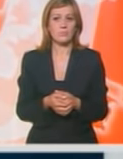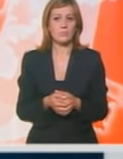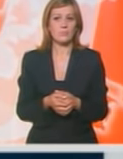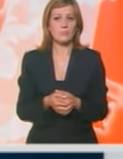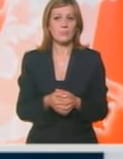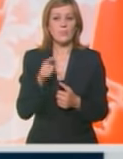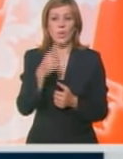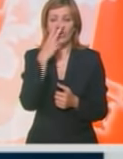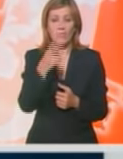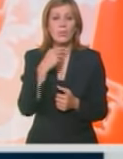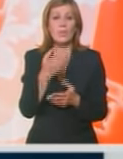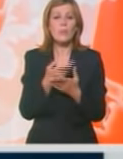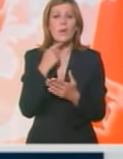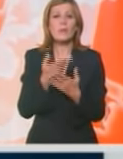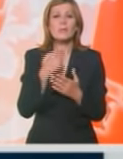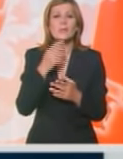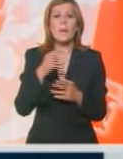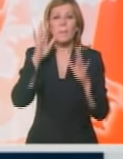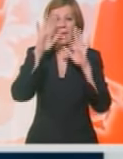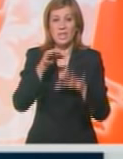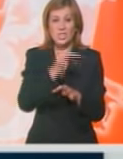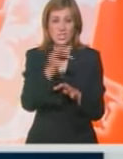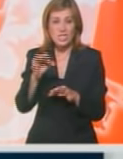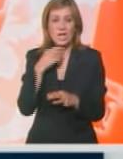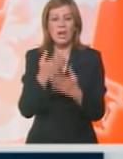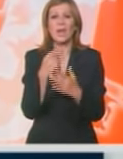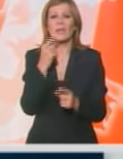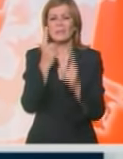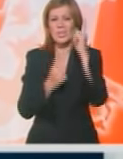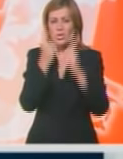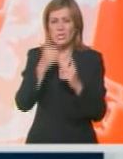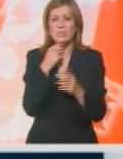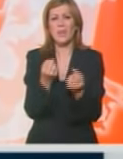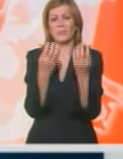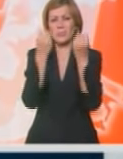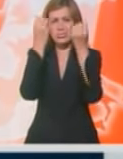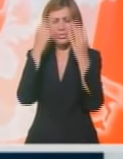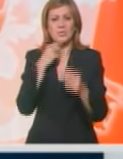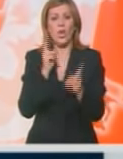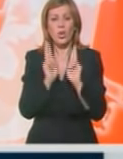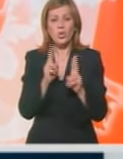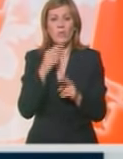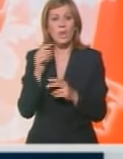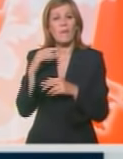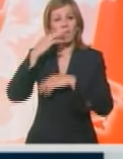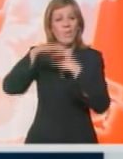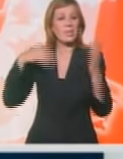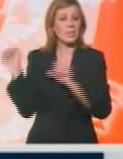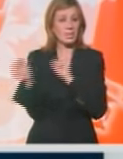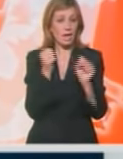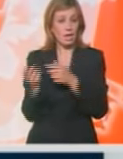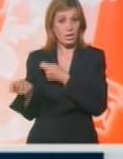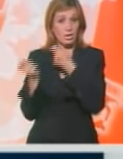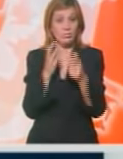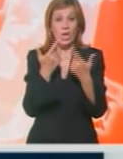Ovdje vidimo utica i čestica prašinu, čađi, industrijskog dima i izduvnih gasova, koje donose vetrove. Pošto su